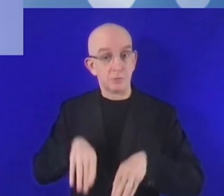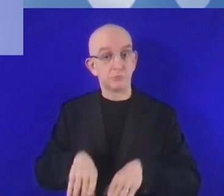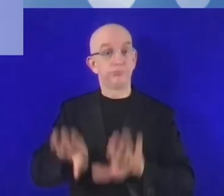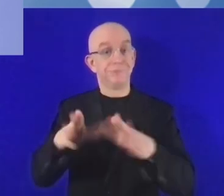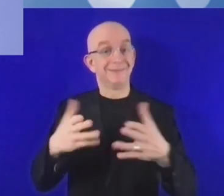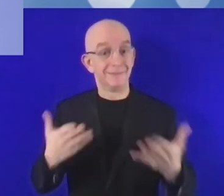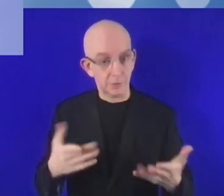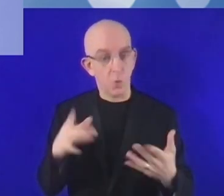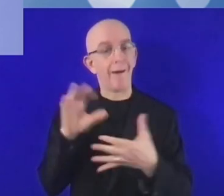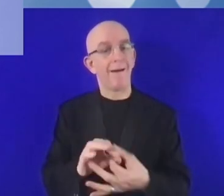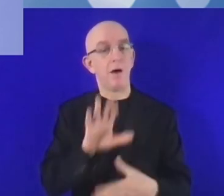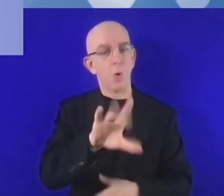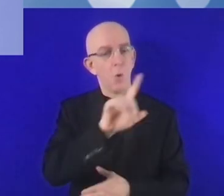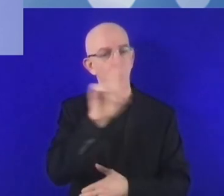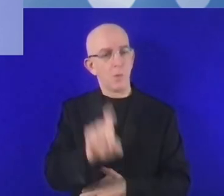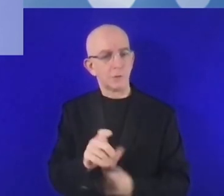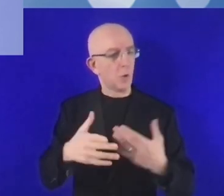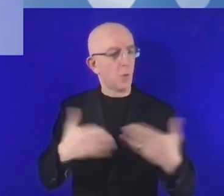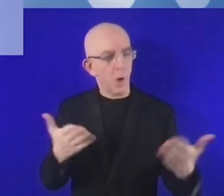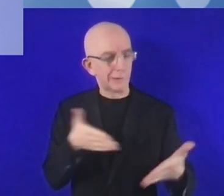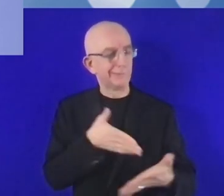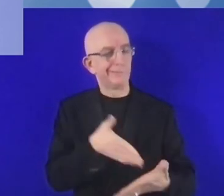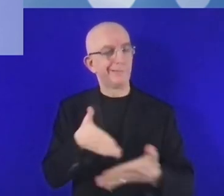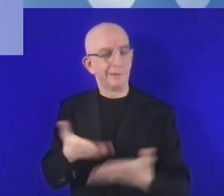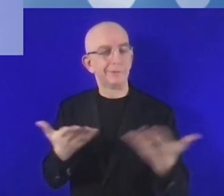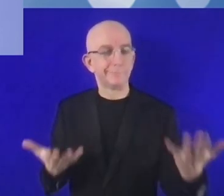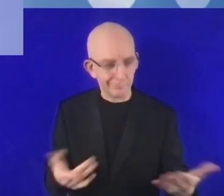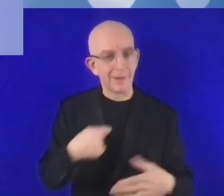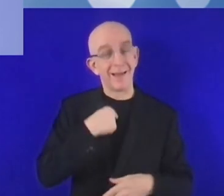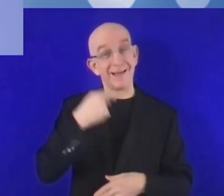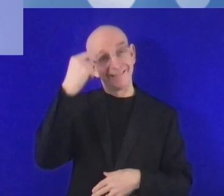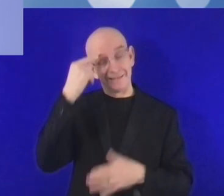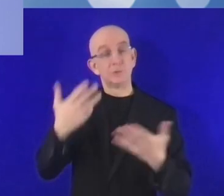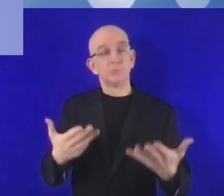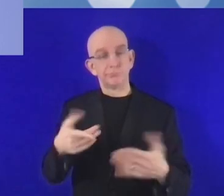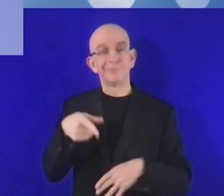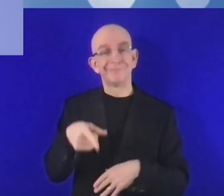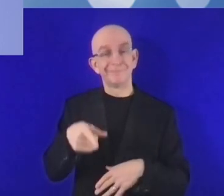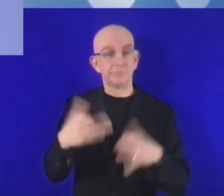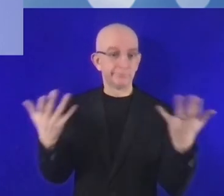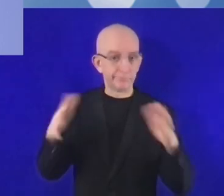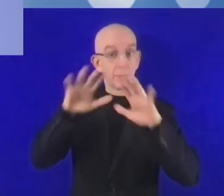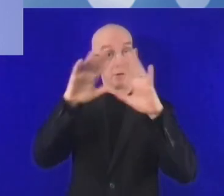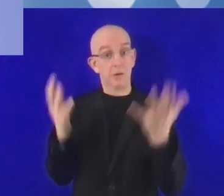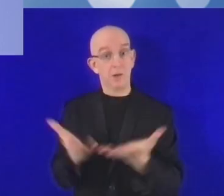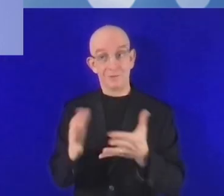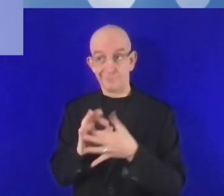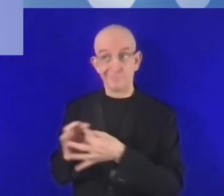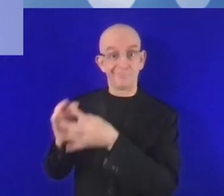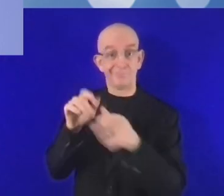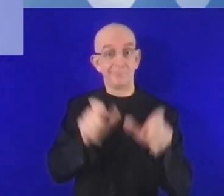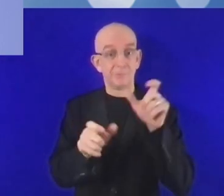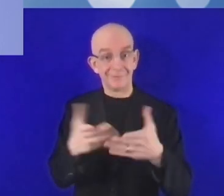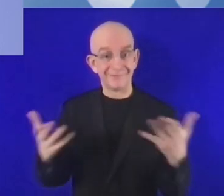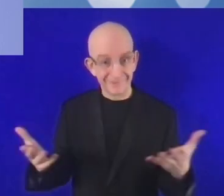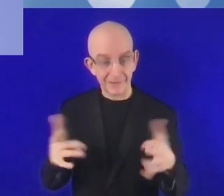أخضر. وآئدة إلى سؤالك حول التحديات الكبرى فأظن أن هذه الفجوة